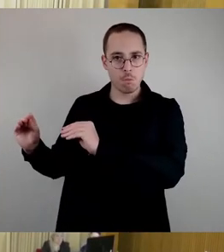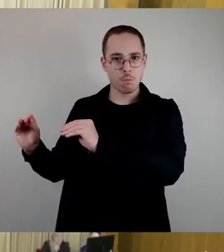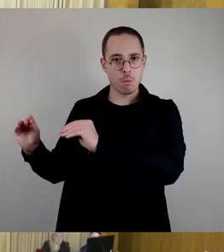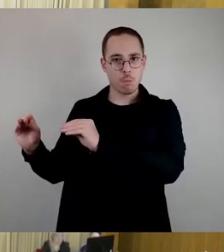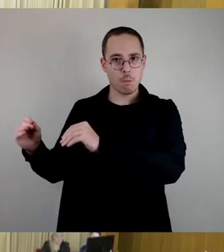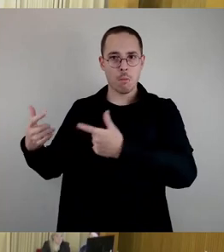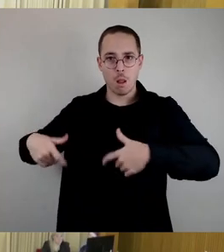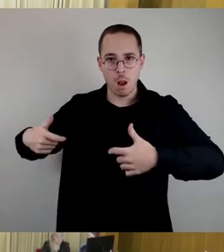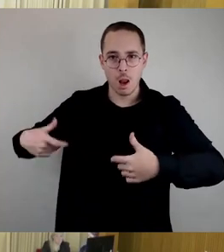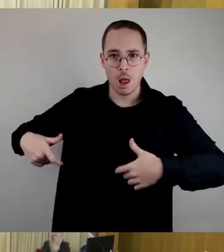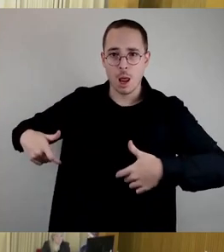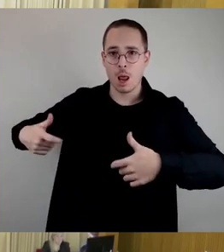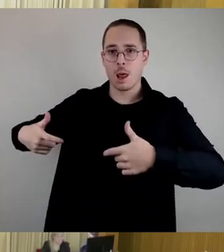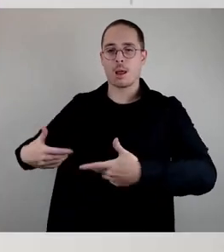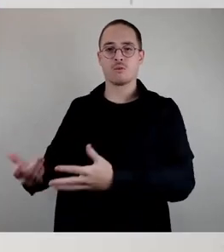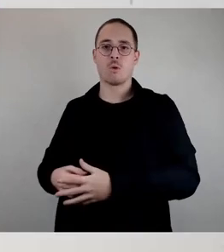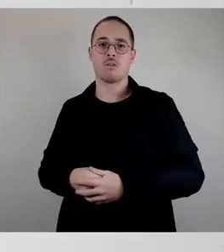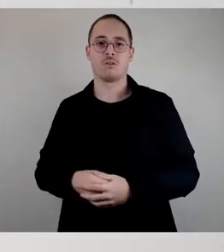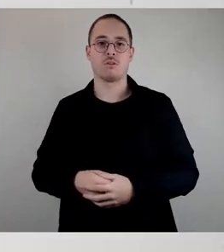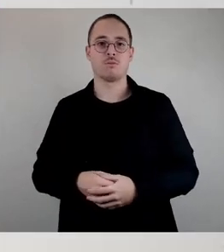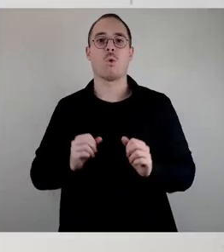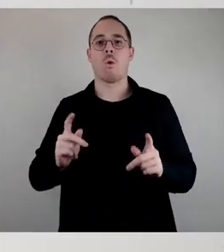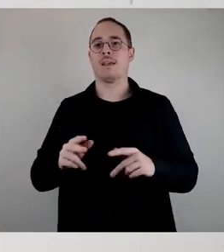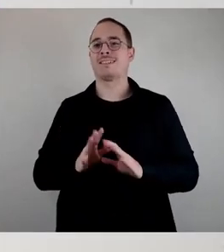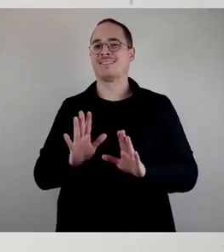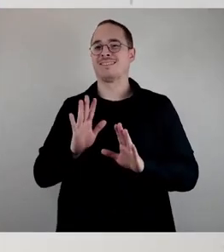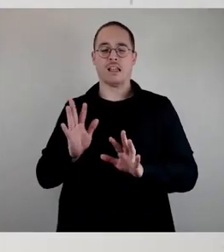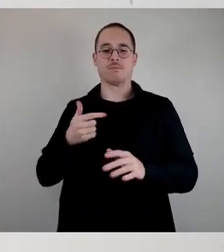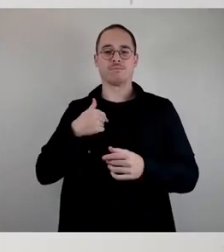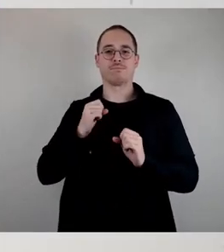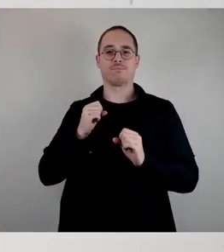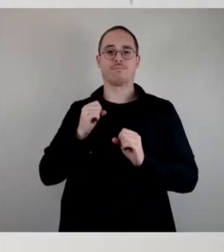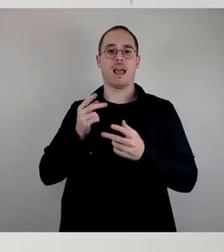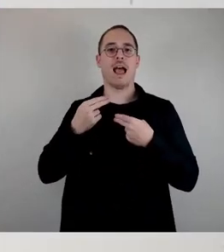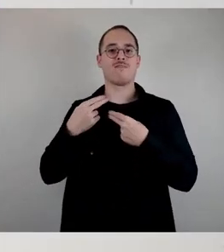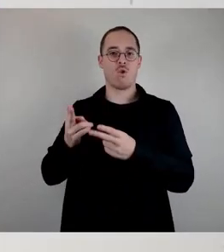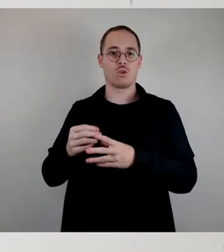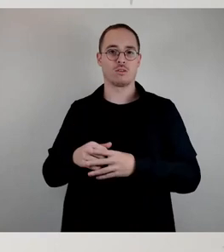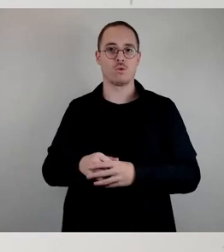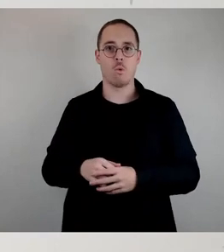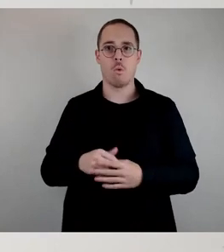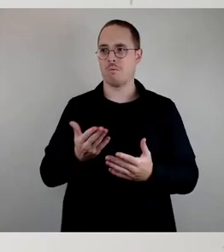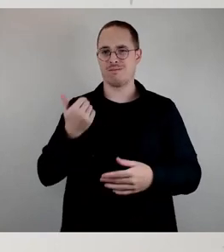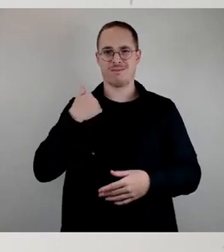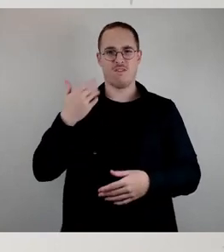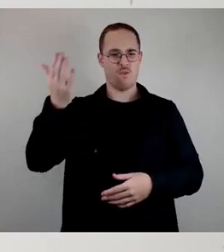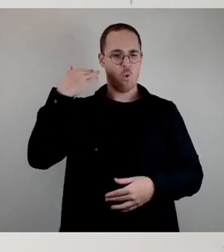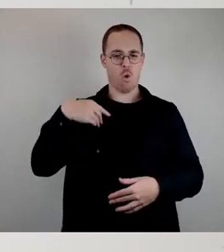Im Sinne sage ich erstmal, was sinnvoll ist, um auf Frau Frohwieser zu reagieren. Ich habe noch nie Bändchen bei Schulen durchgeschnitten.